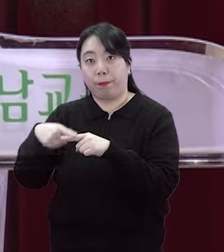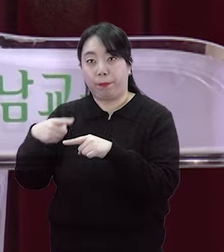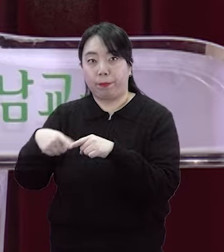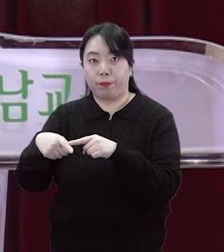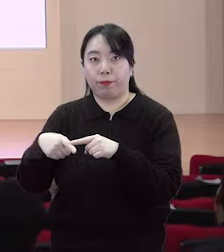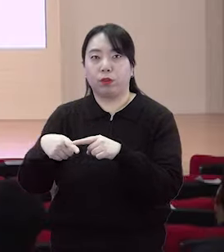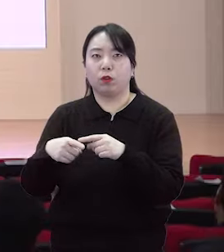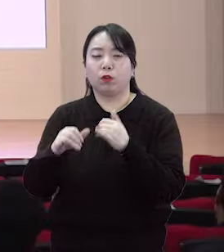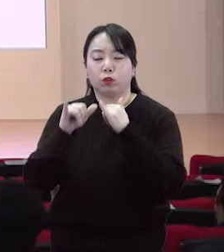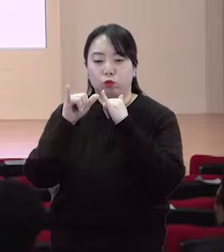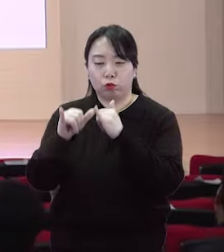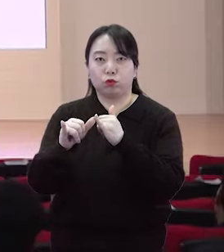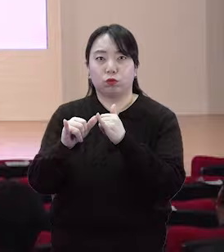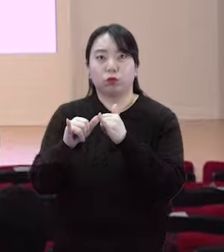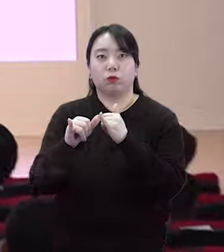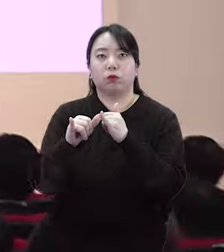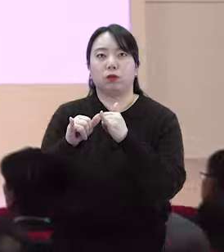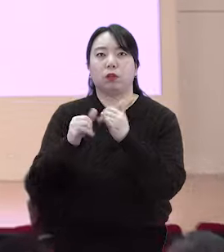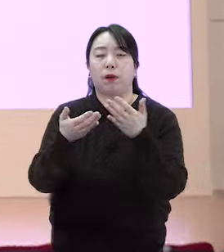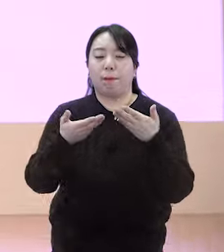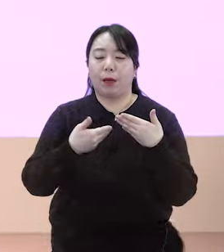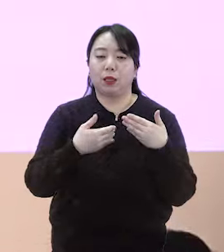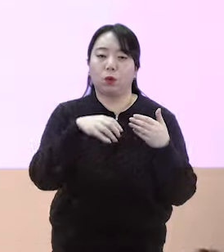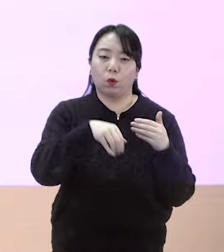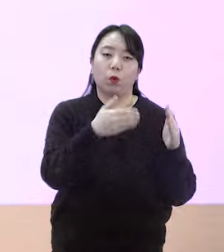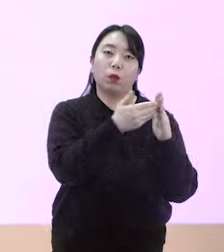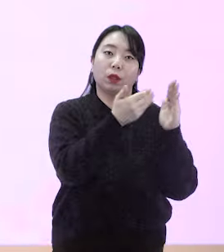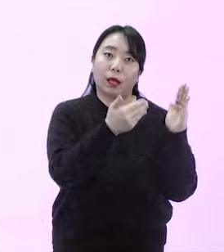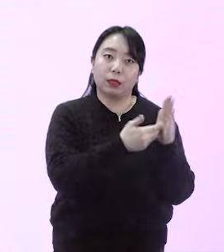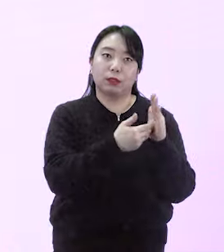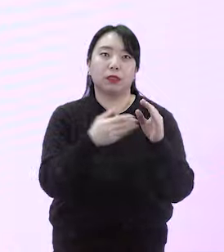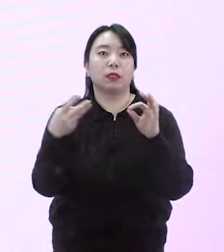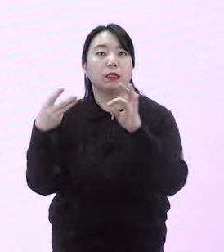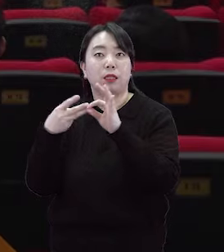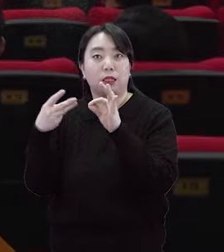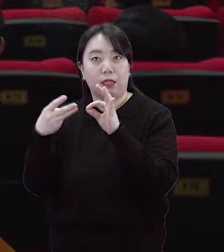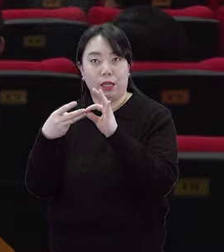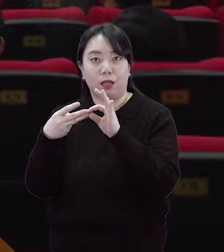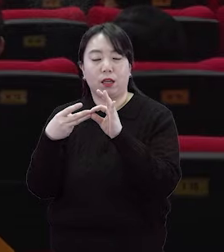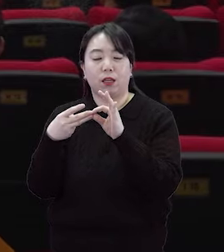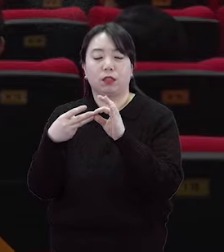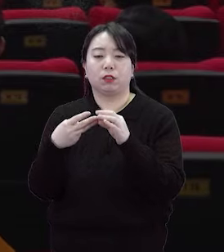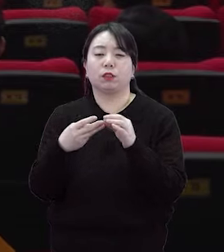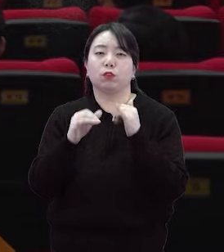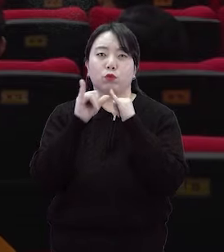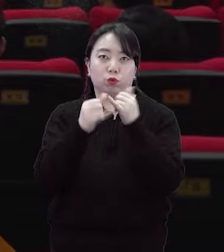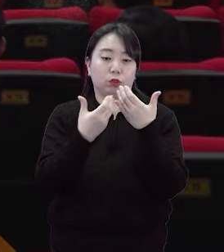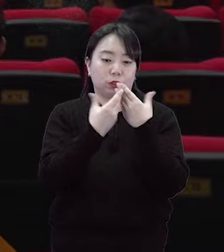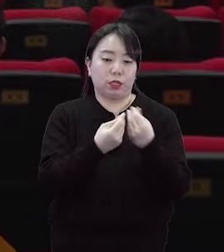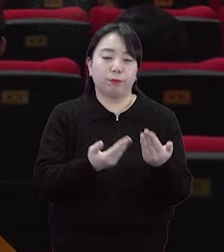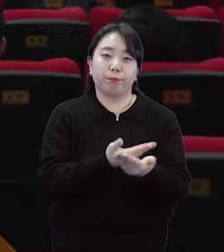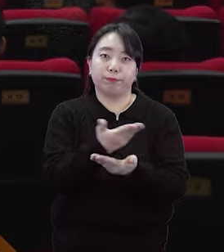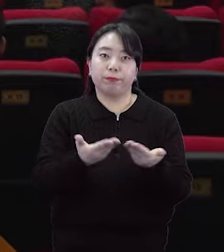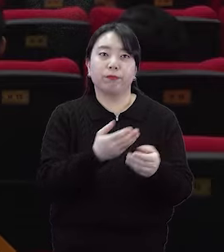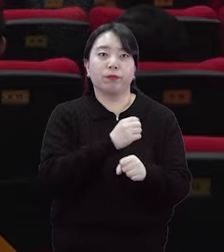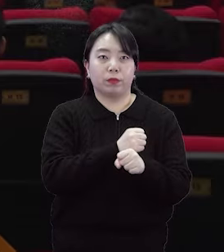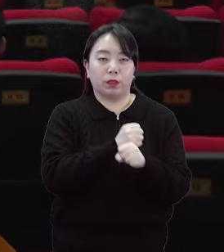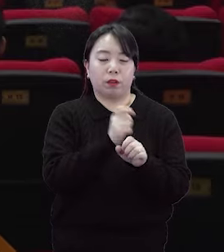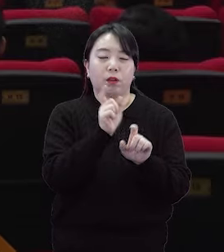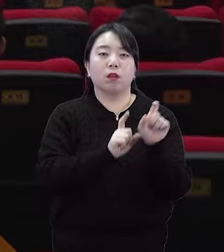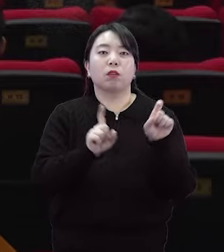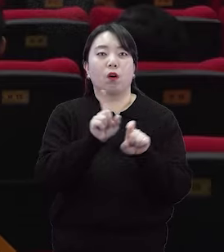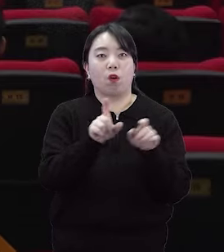평가에서 우수한 성적을 거둔 당진교육지원청과 태안교육지원청의 우수 사례를 공유하며 더욱